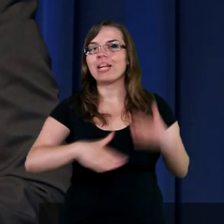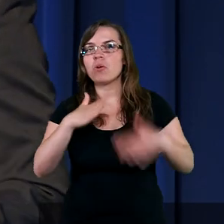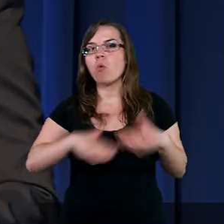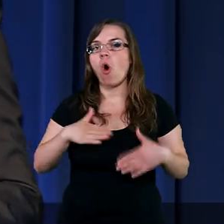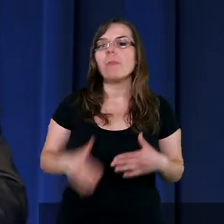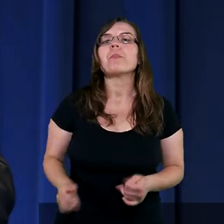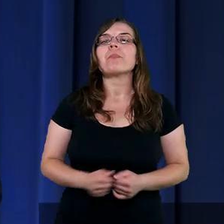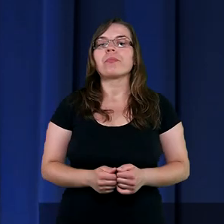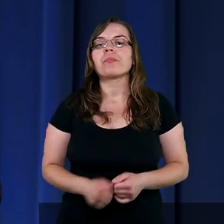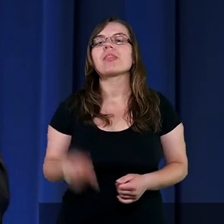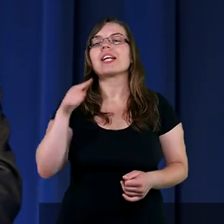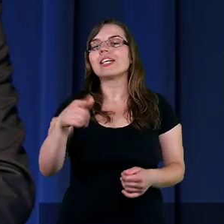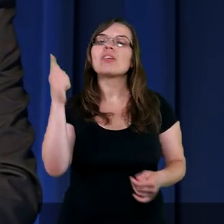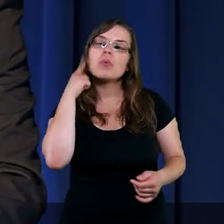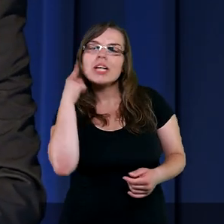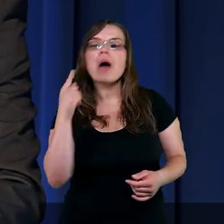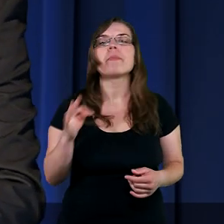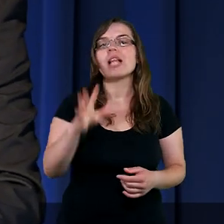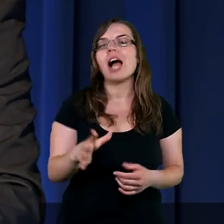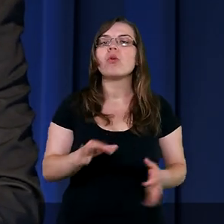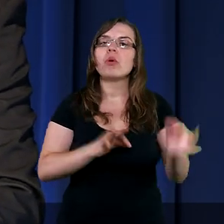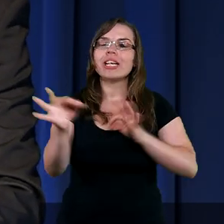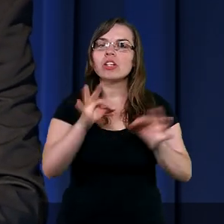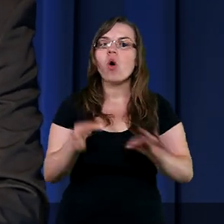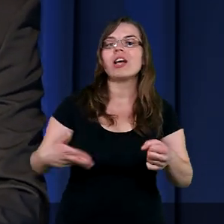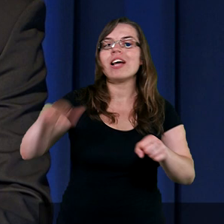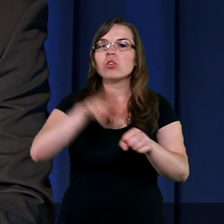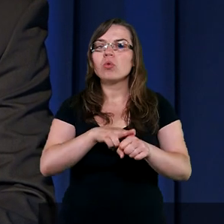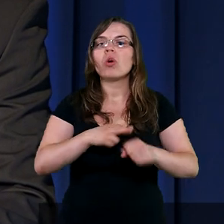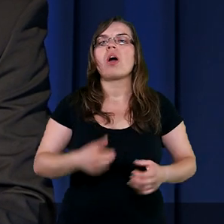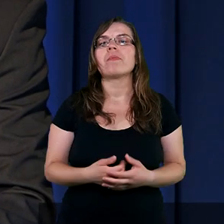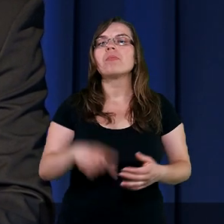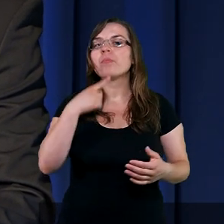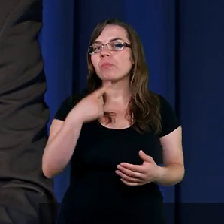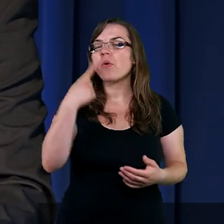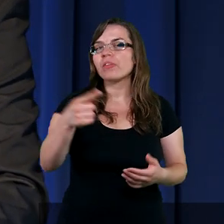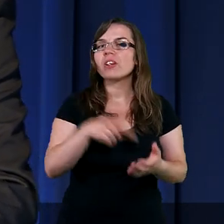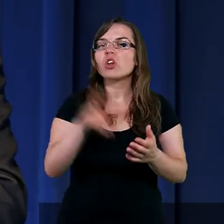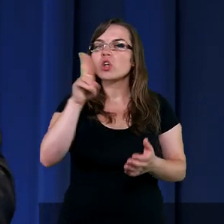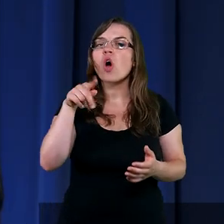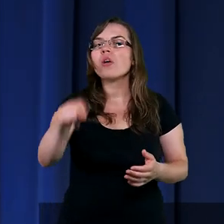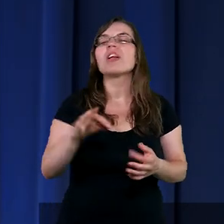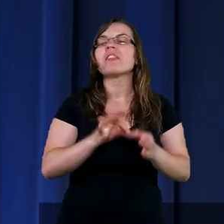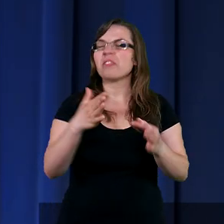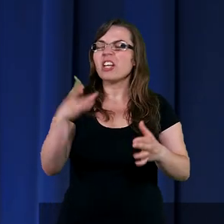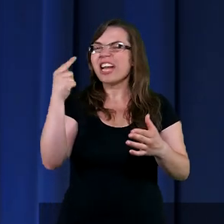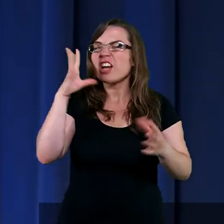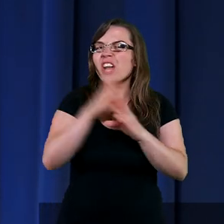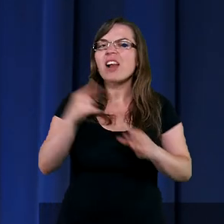Kochani, kiedyś słyszałem taką historię, którą powiedział ktoś, kogo niezmiernie szanuje